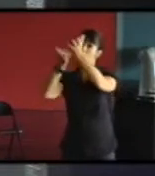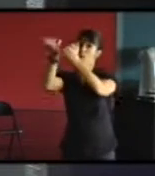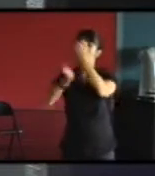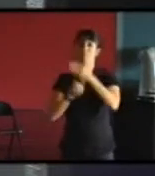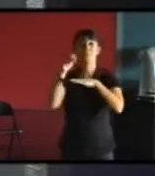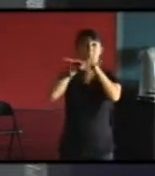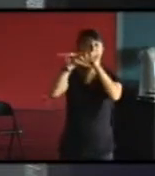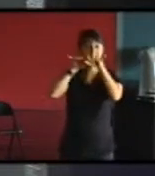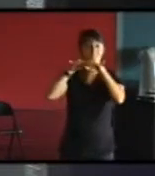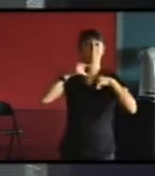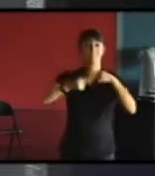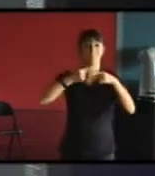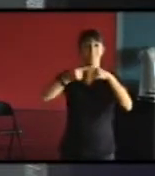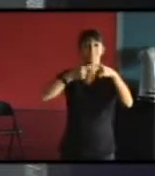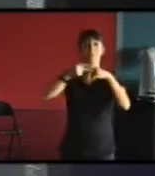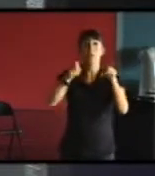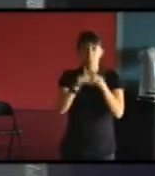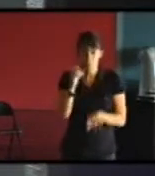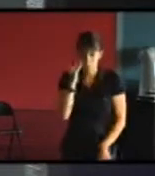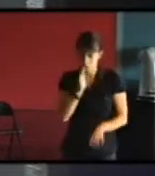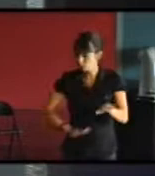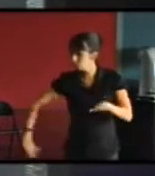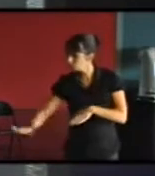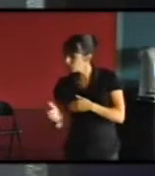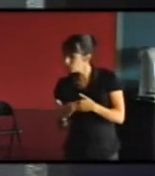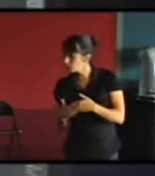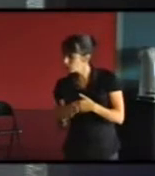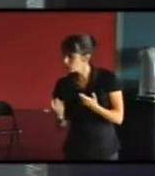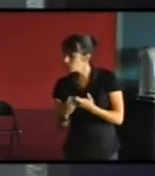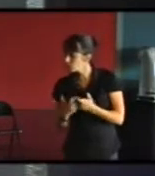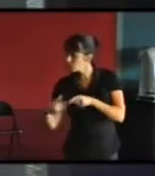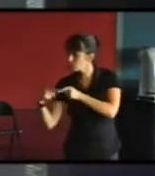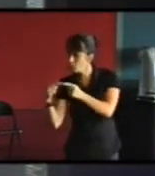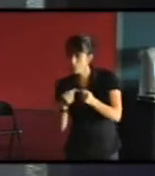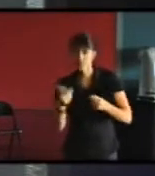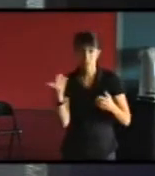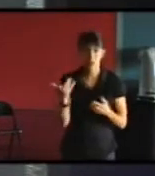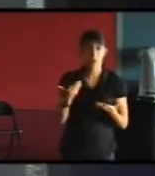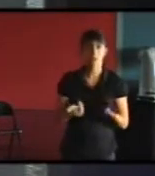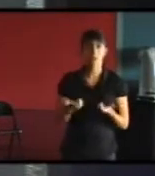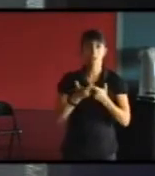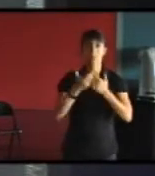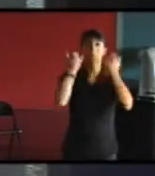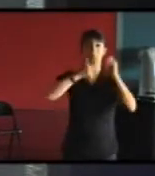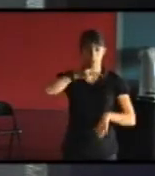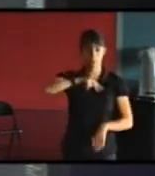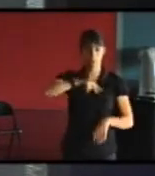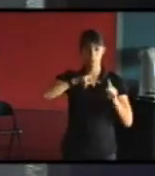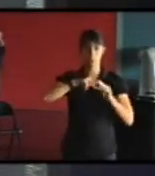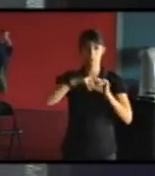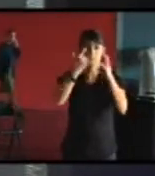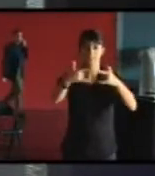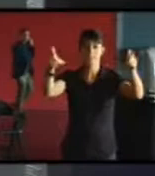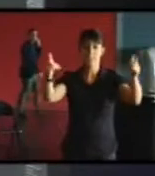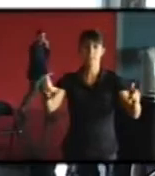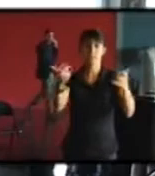propose ma végétation qui peut aider aussi à réguler y compris des grandes baies vitrées en ayant plutôt des arbres feuillus qui vont couvrir l